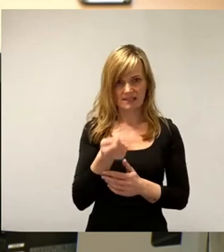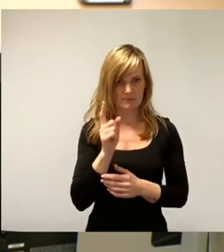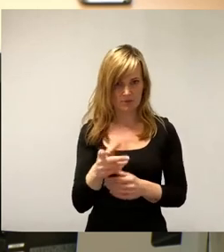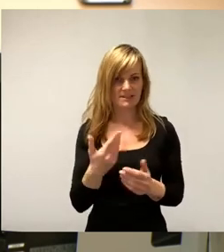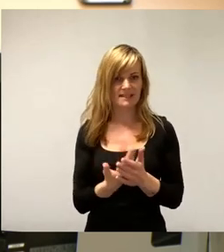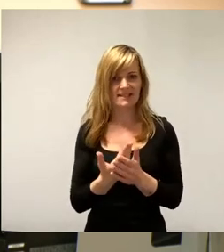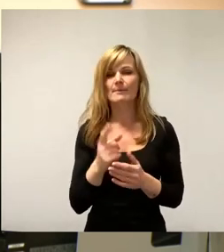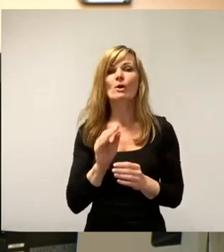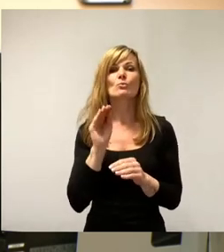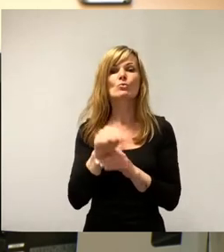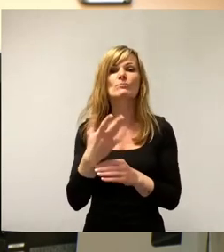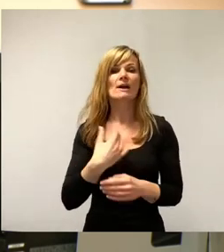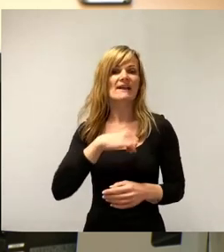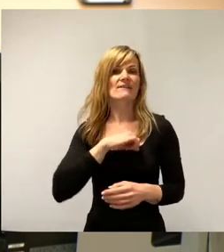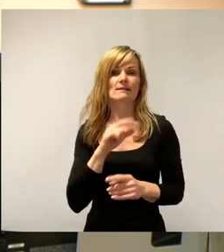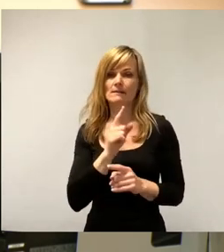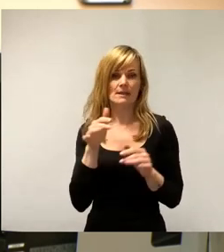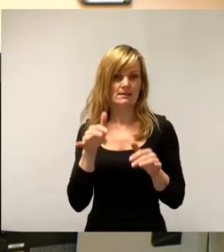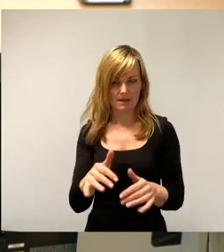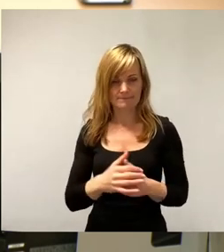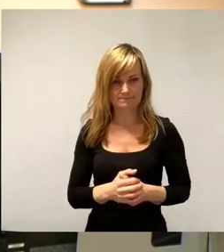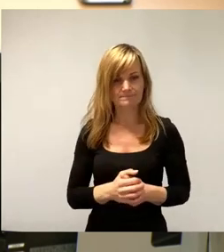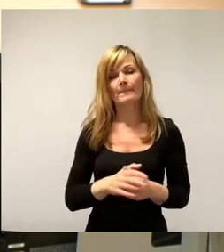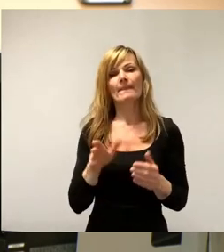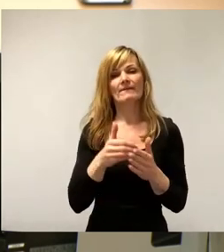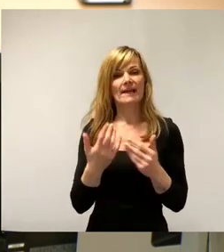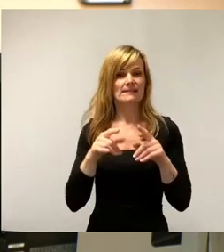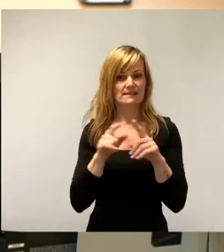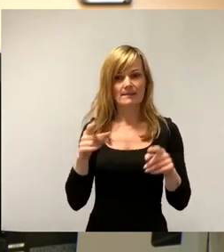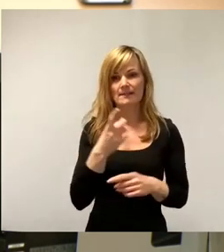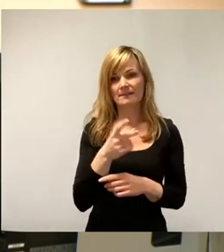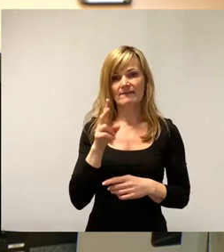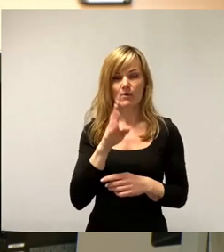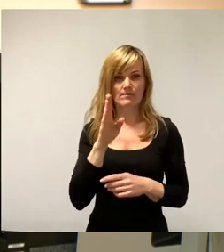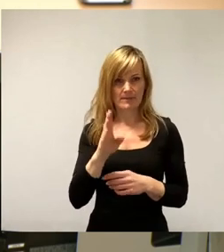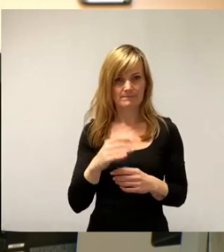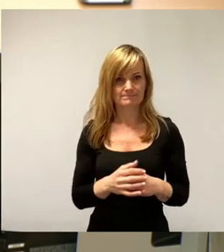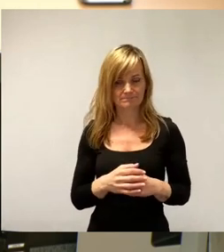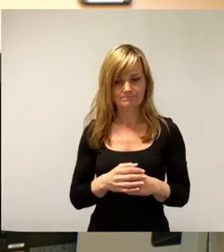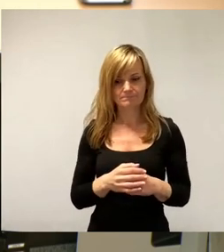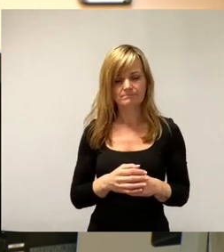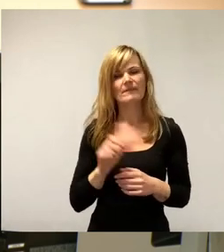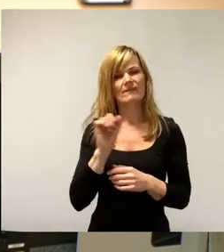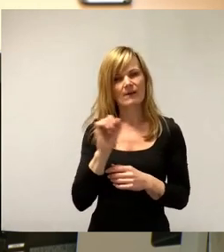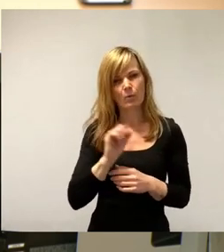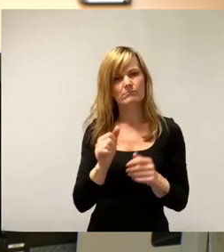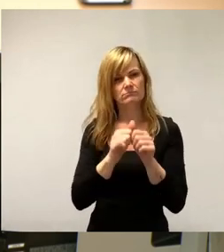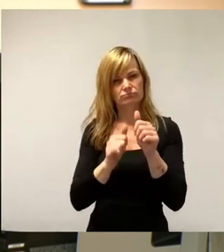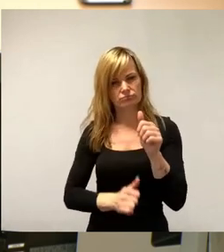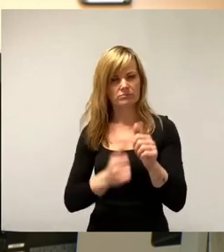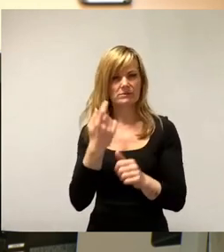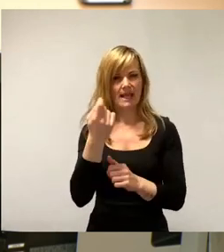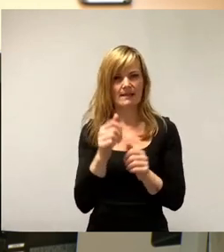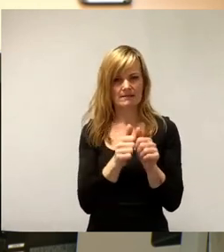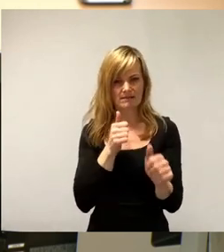vorhanden. Jedenfalls weiter zum Thema DVB. Was führt nun zum immer größer werdenden Defizit der DVB? Zum